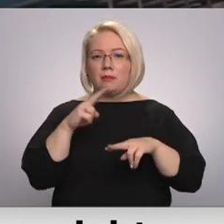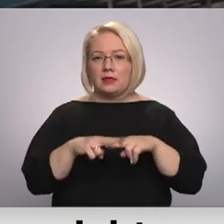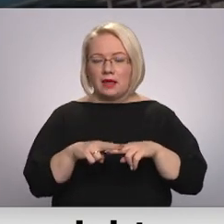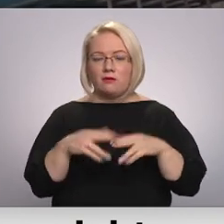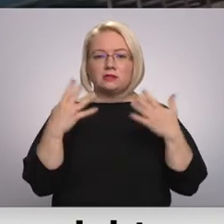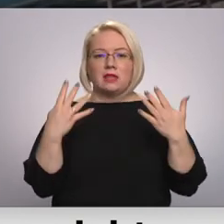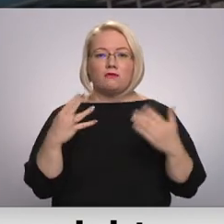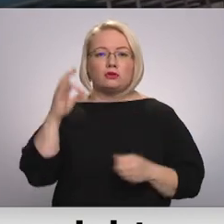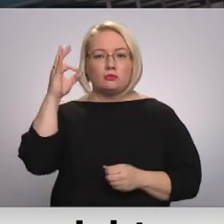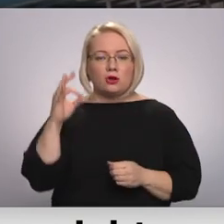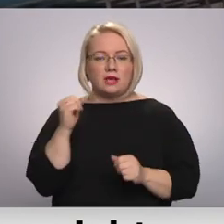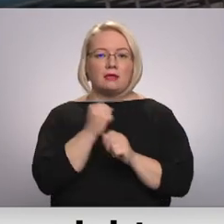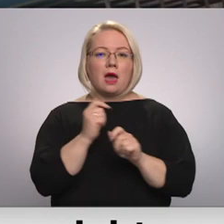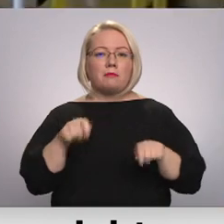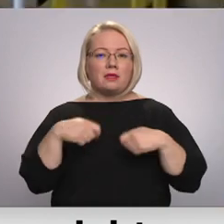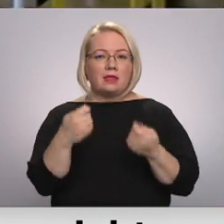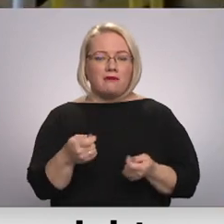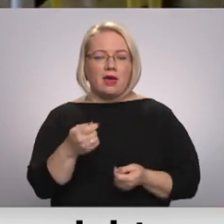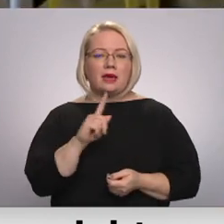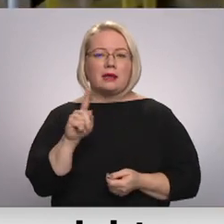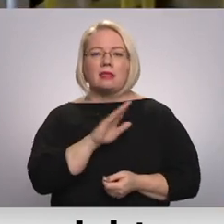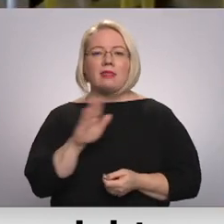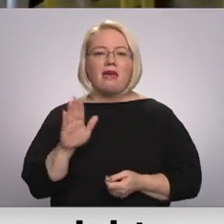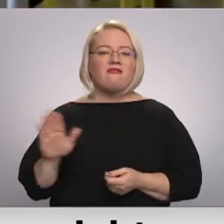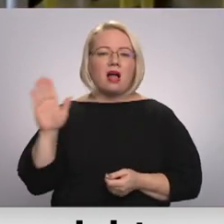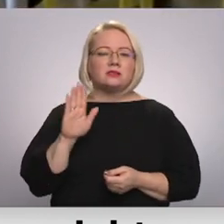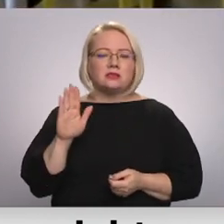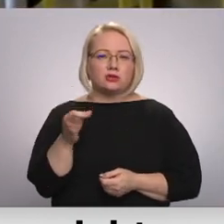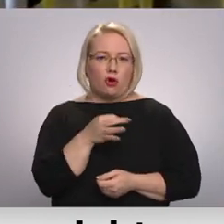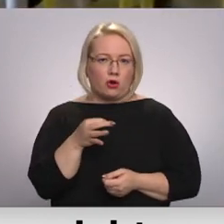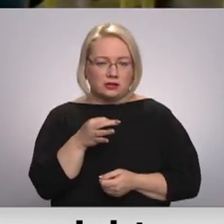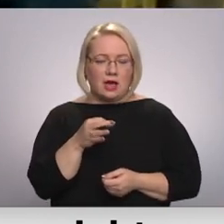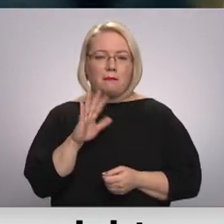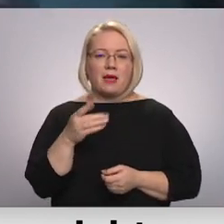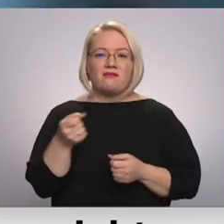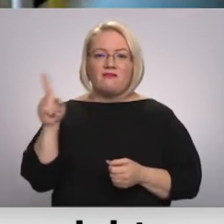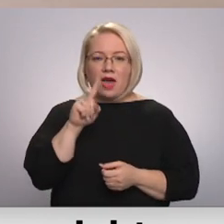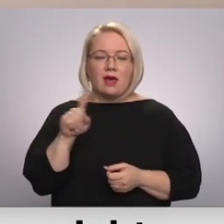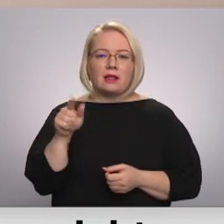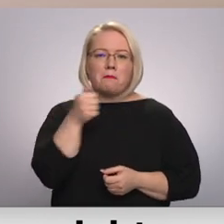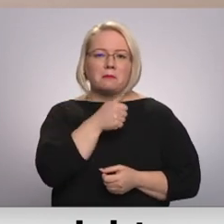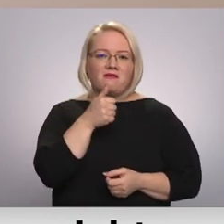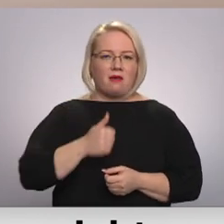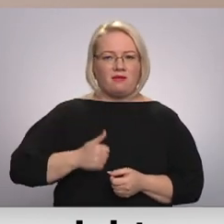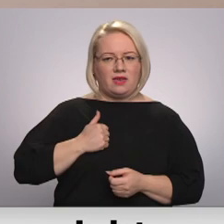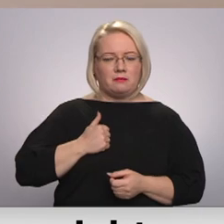% gadījumu darba devēja esot nevalstiskas organizācijas, bet lielāko ties tie esot privāti uzņēmumi.